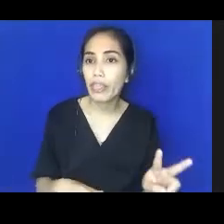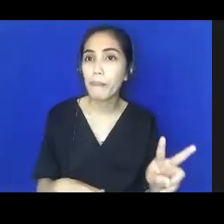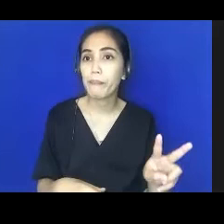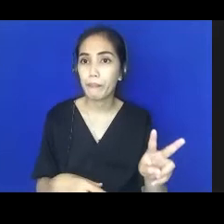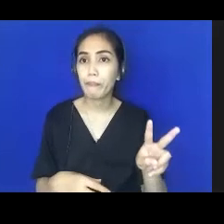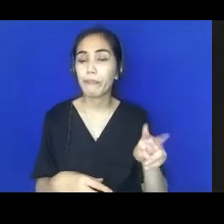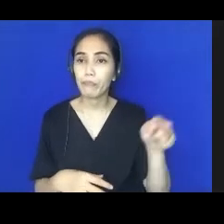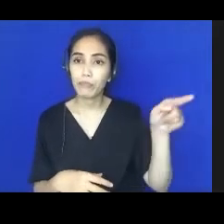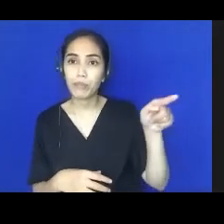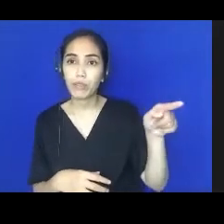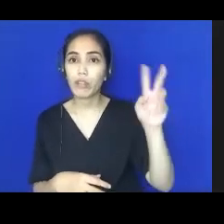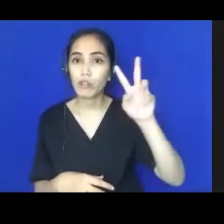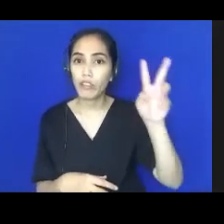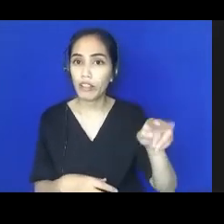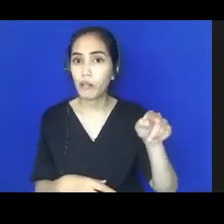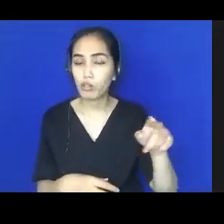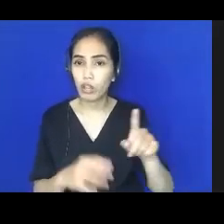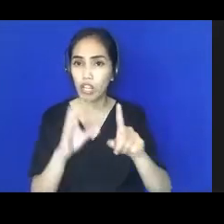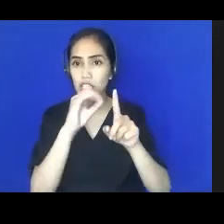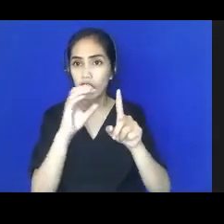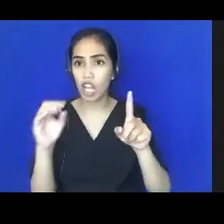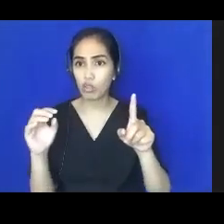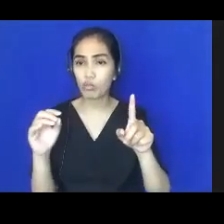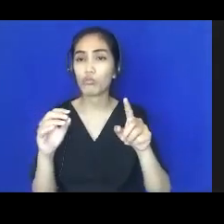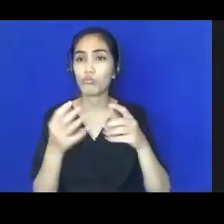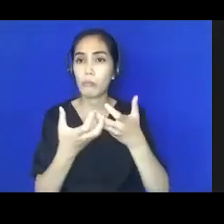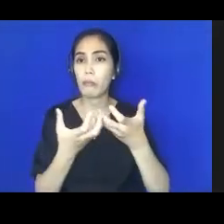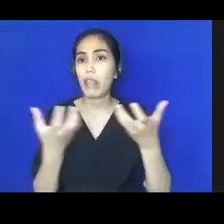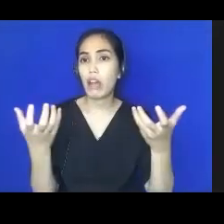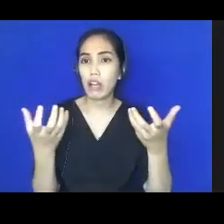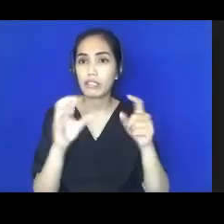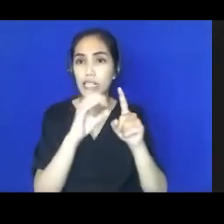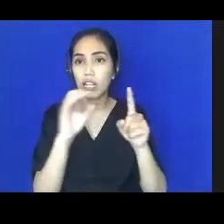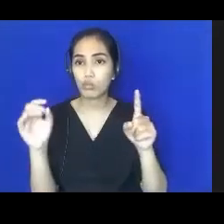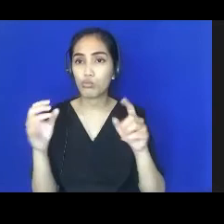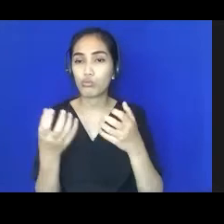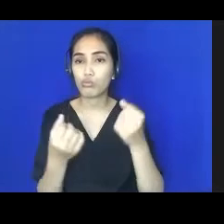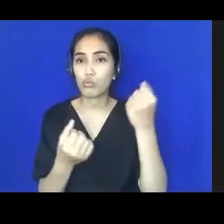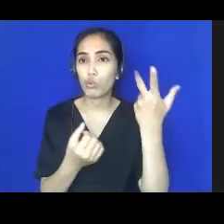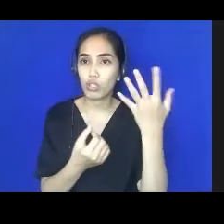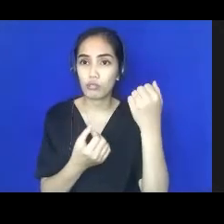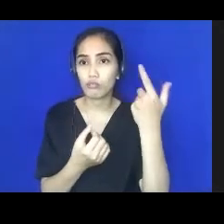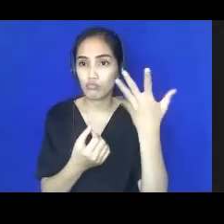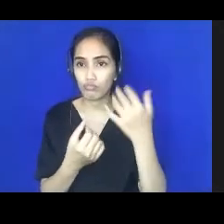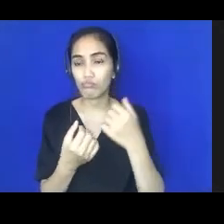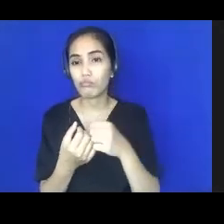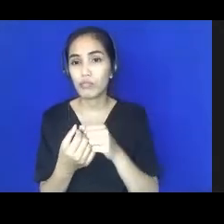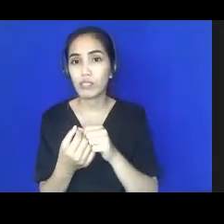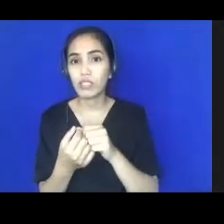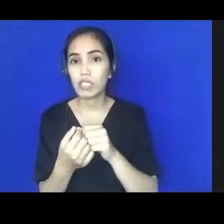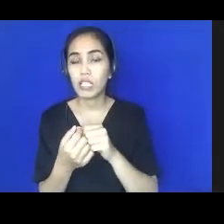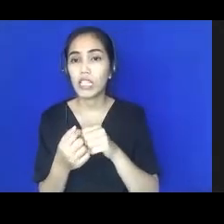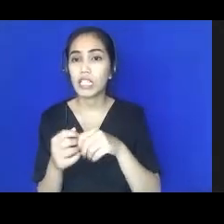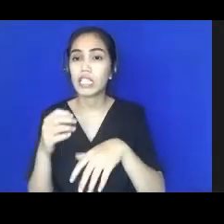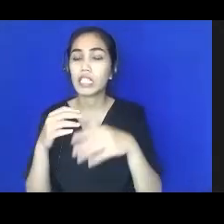itu kita lebih dari 100 bedanya test scorenya padahal negara-negara maju itu rata-rata test scorenya hanya 500